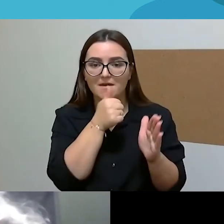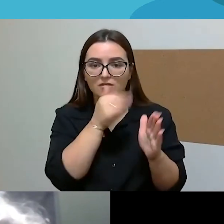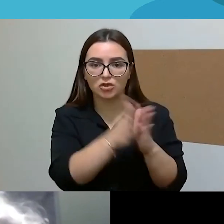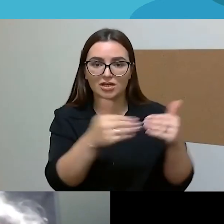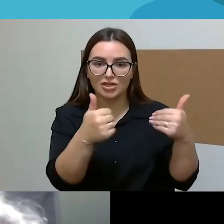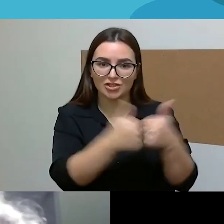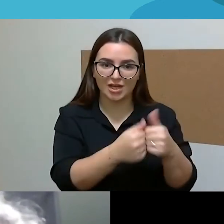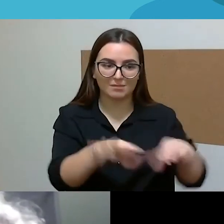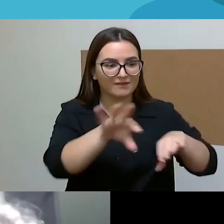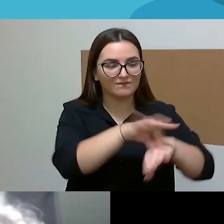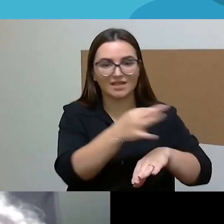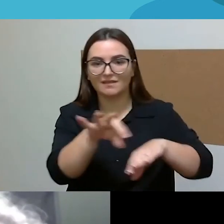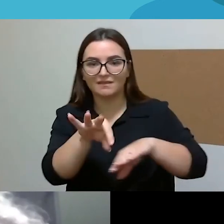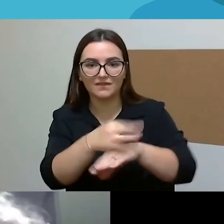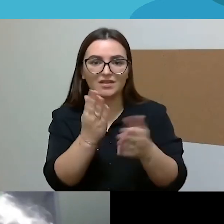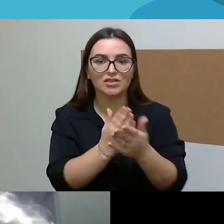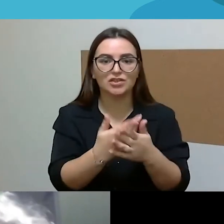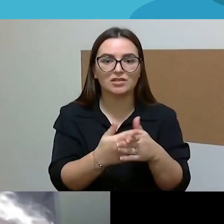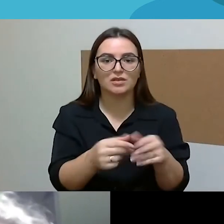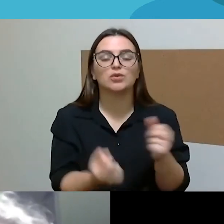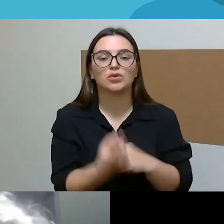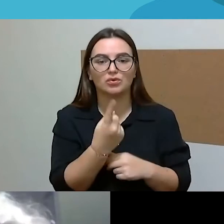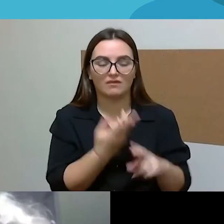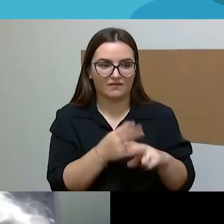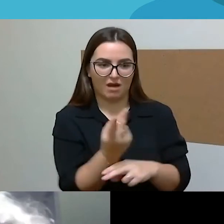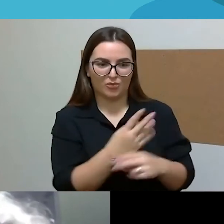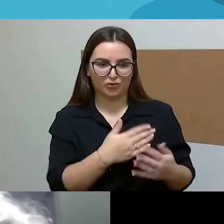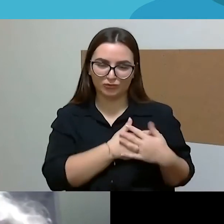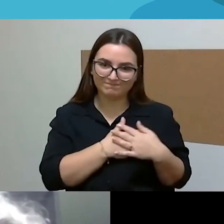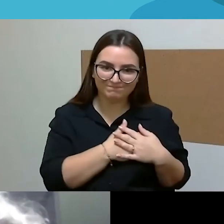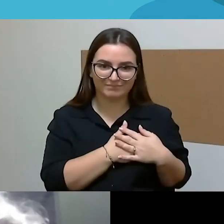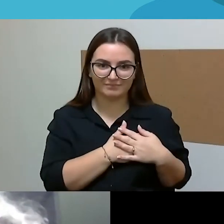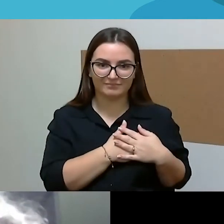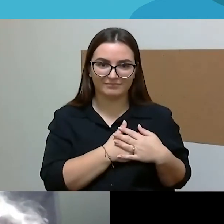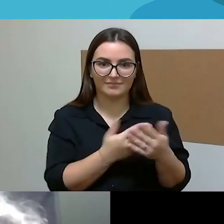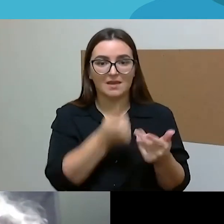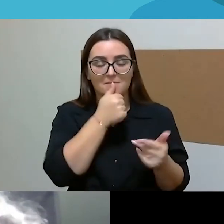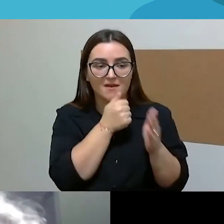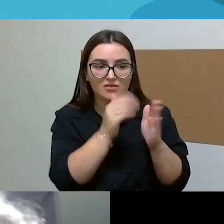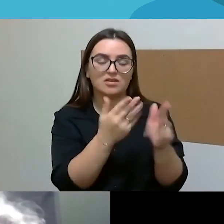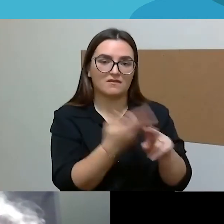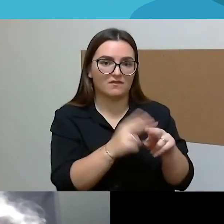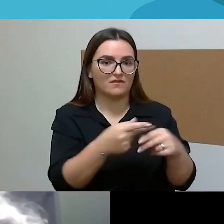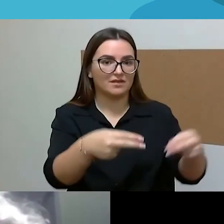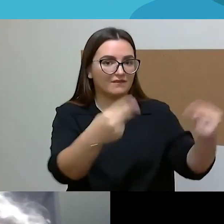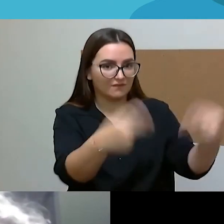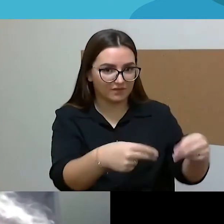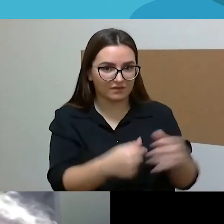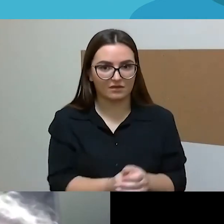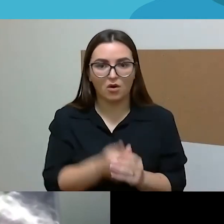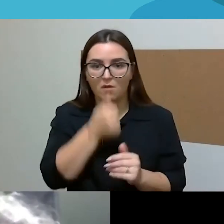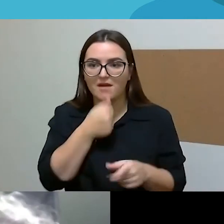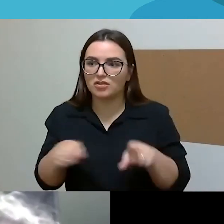meilės, o meilė tai yra jausmas. Ir tai yra visiškai ne tas pats, kada šeima yra sukūriama kaip ekonominis vienetas.